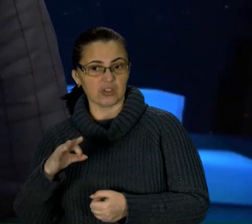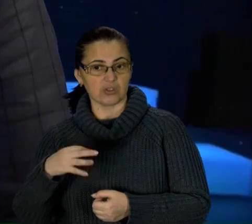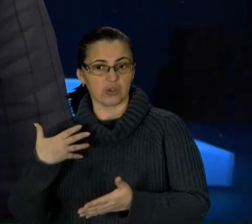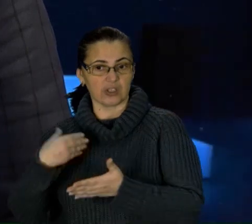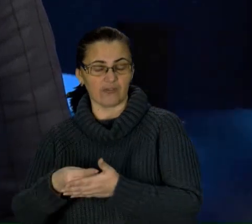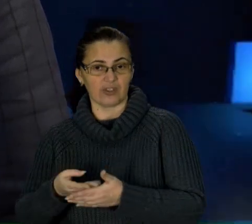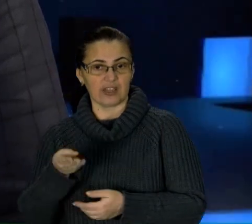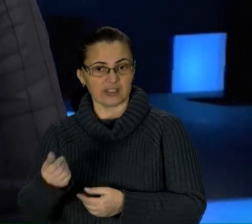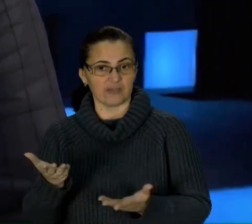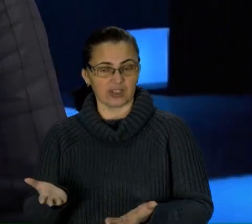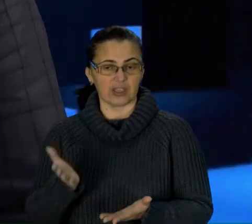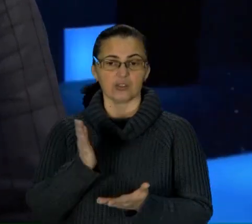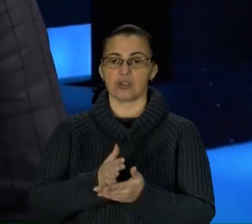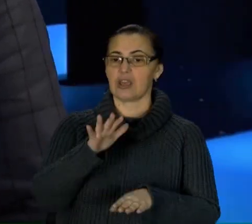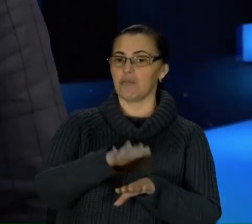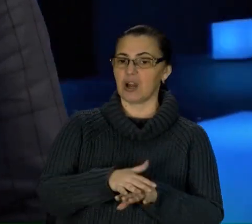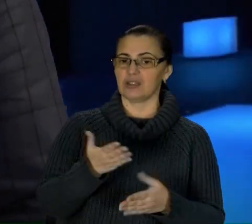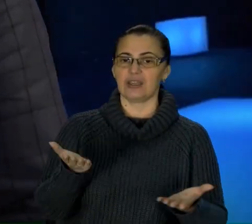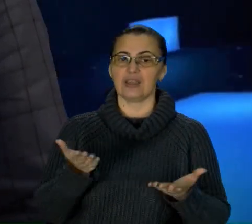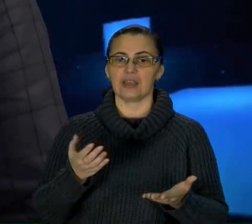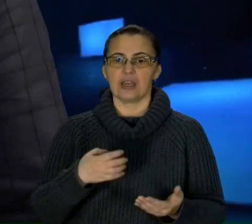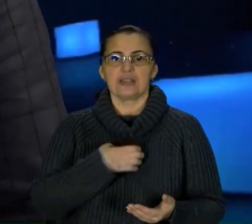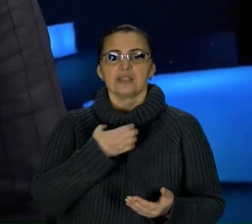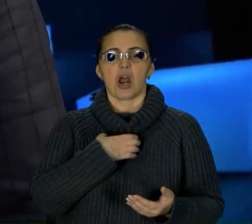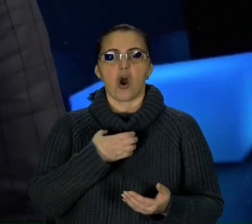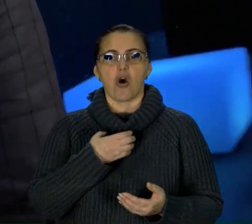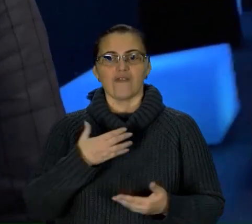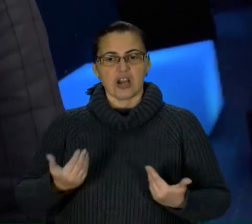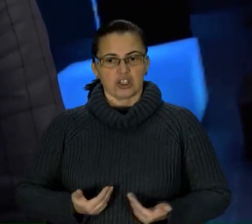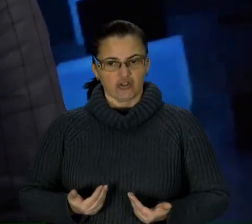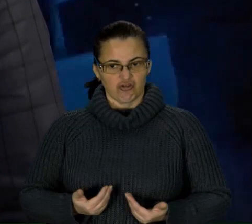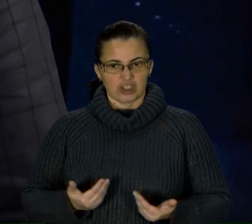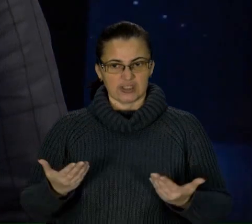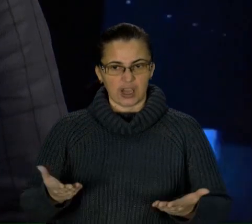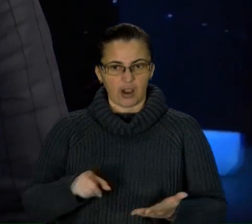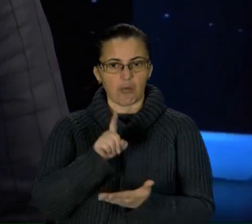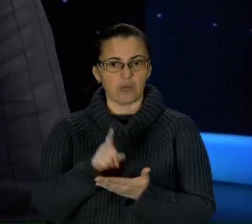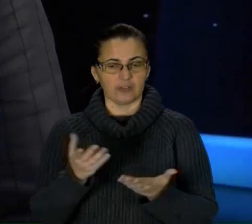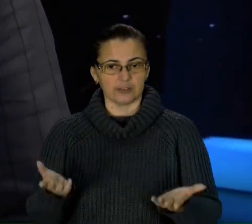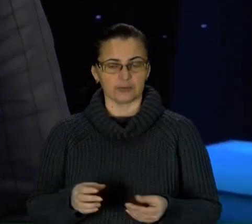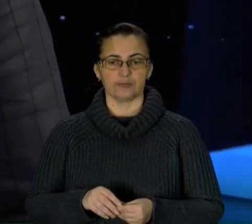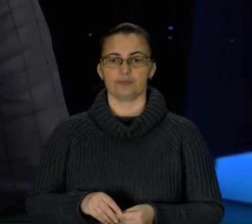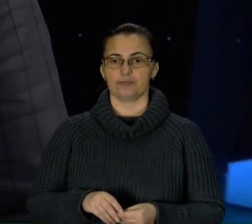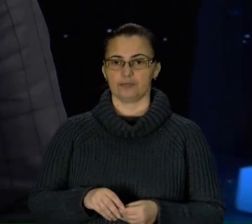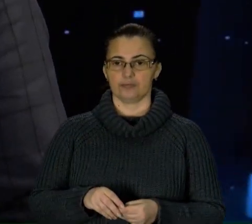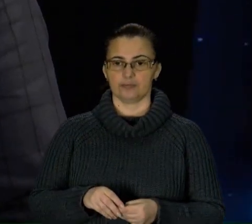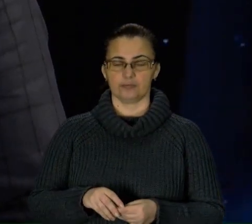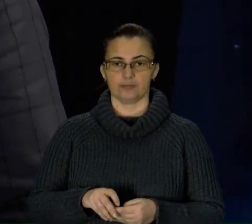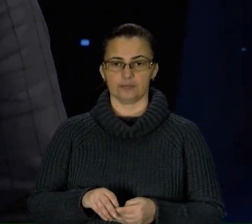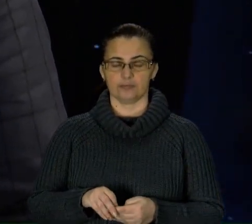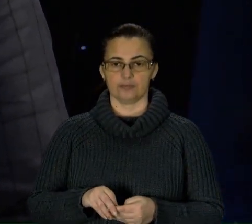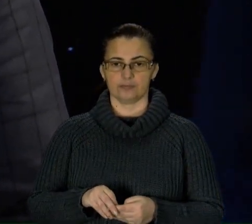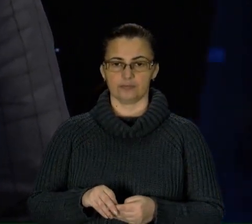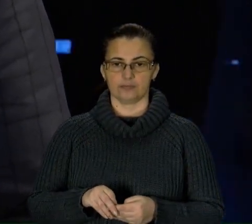часом, але є. Є банки, які там страхують життя під дорогий тариф. Тобто це також вийшов обов'язкова умова виходить? Ну, так.